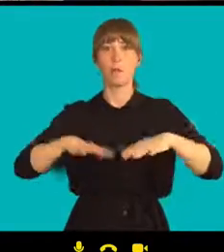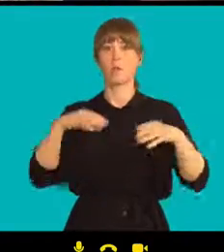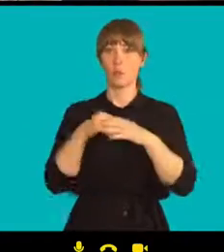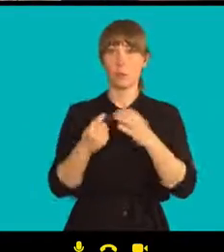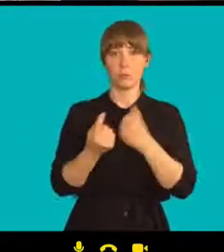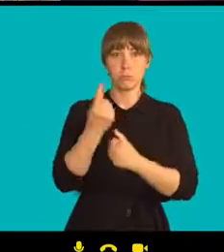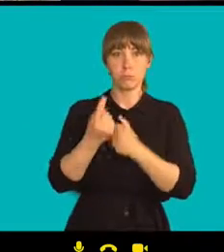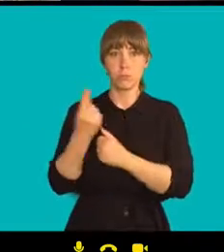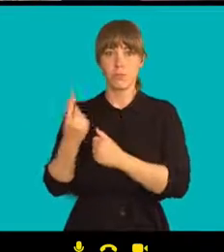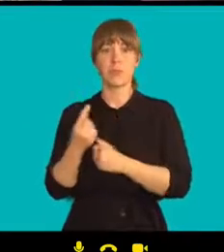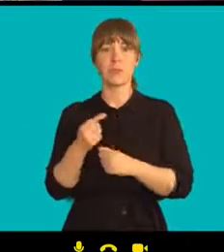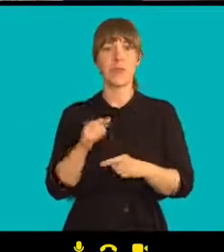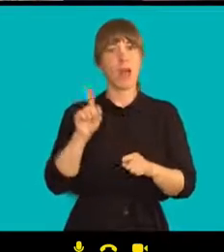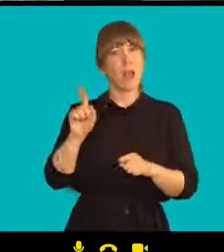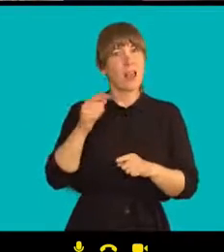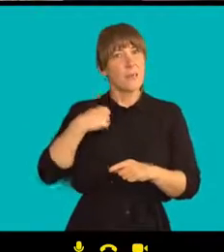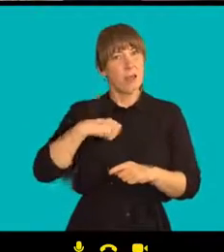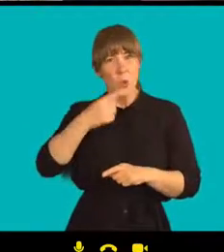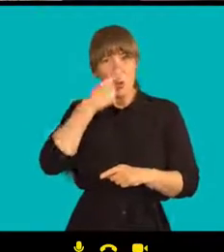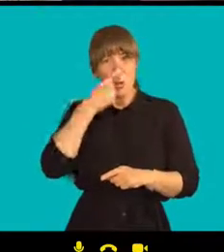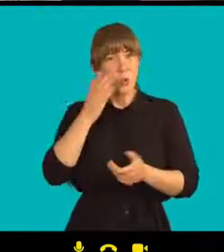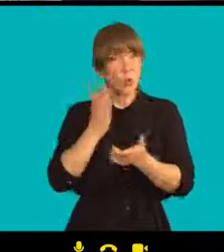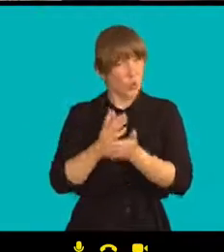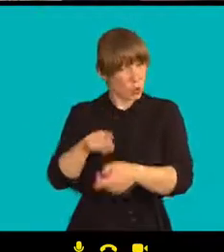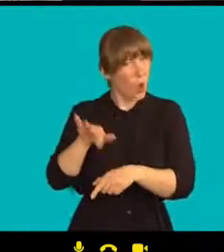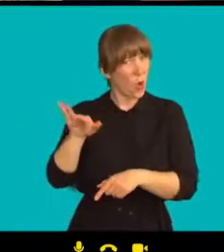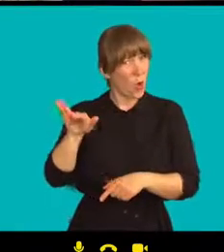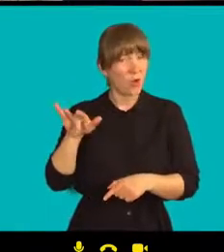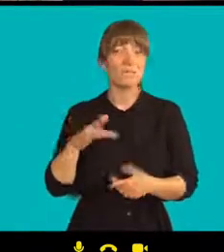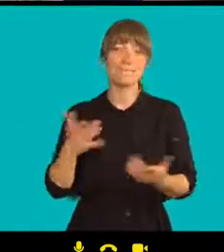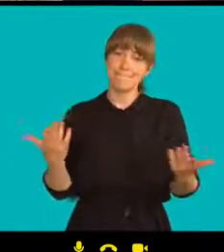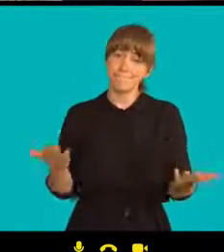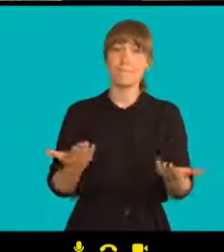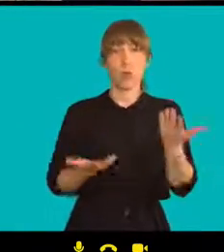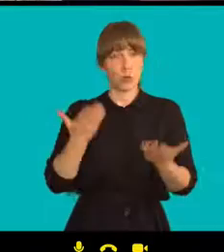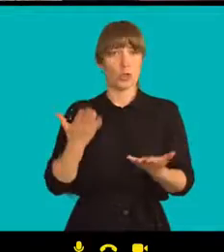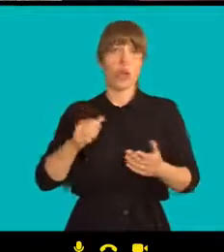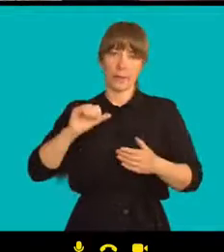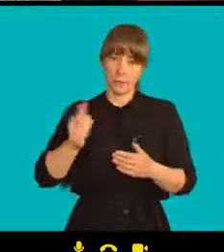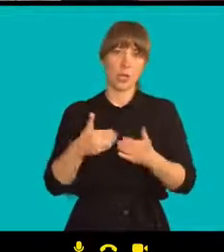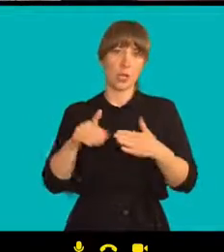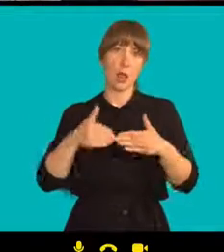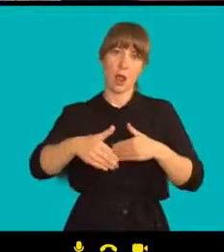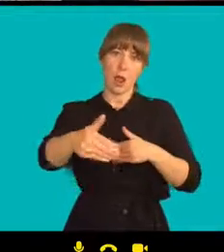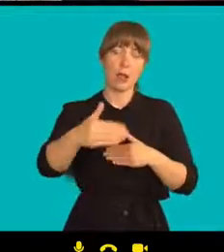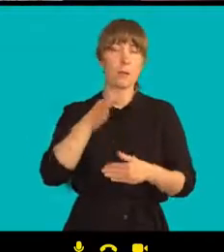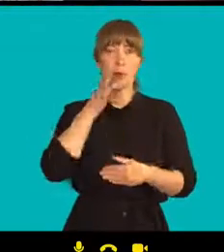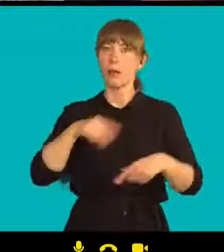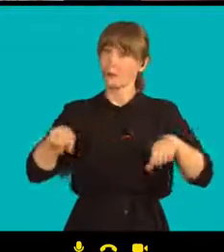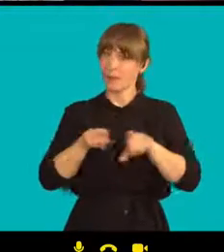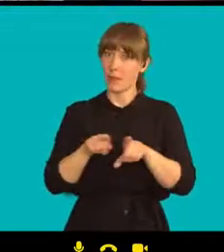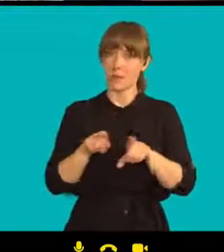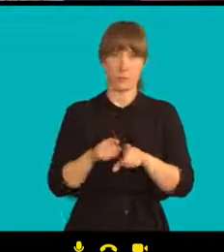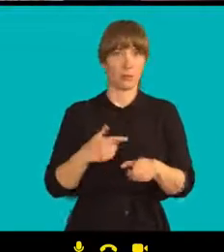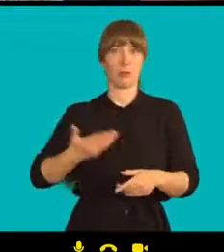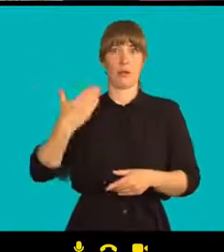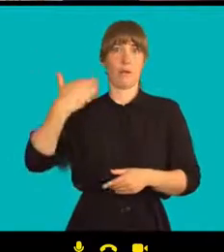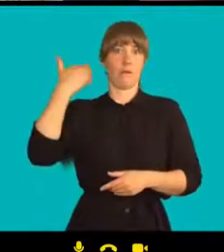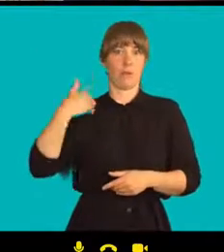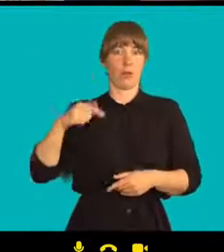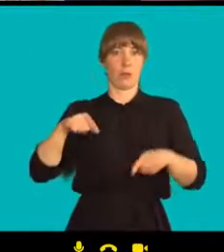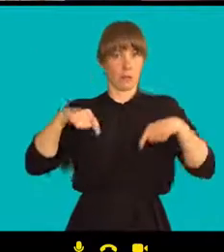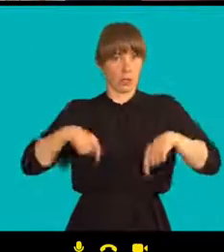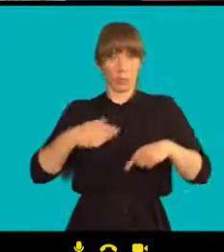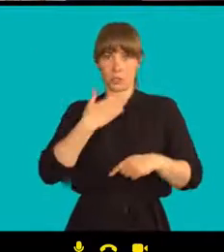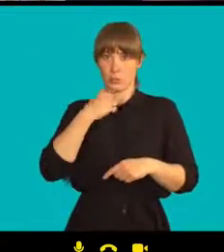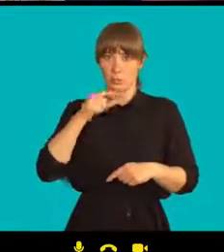A tam to možná bude trvat ještě nějakou dobu, ale já bych opravdu řekl, že i u nás, to mě předcházely nějaké